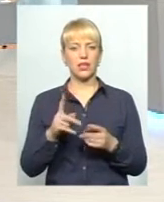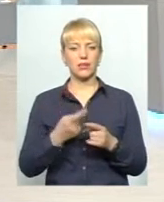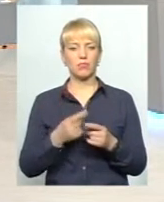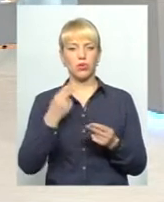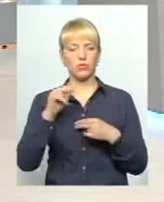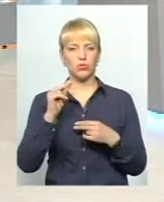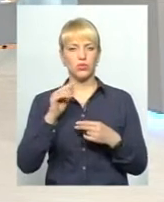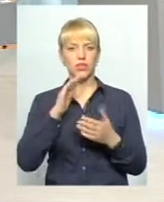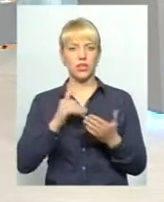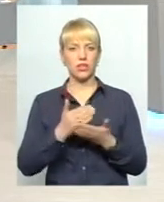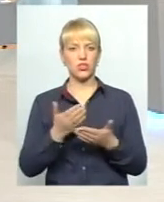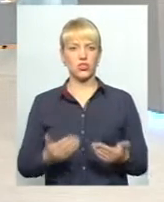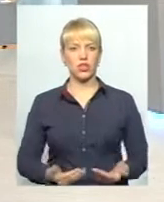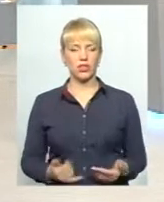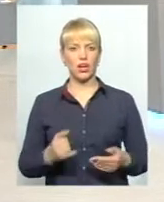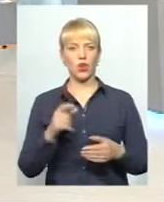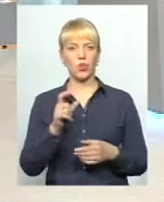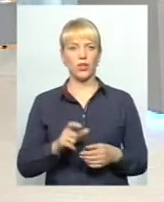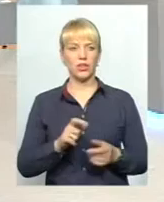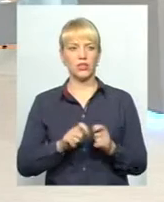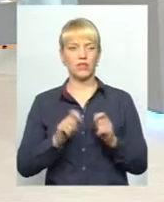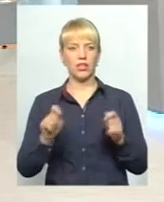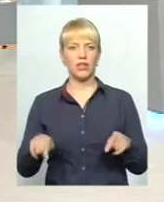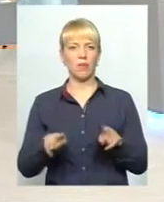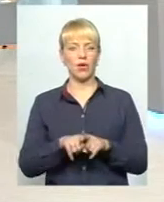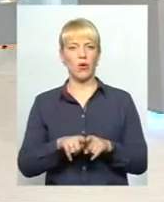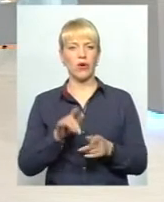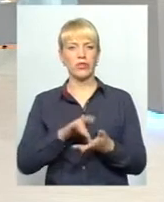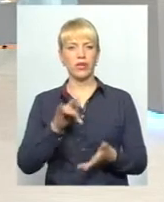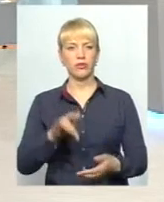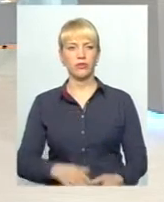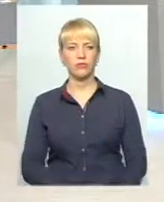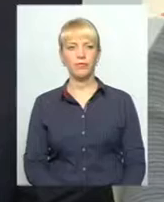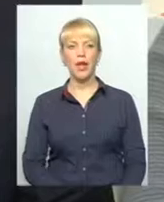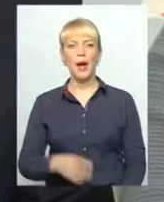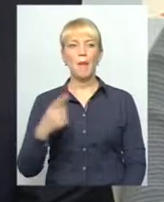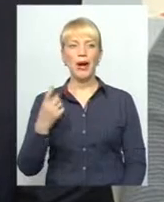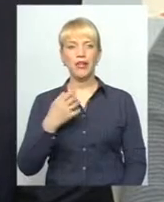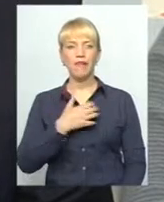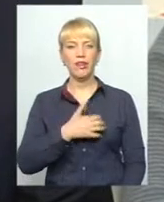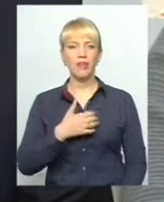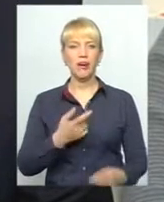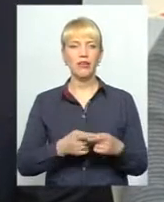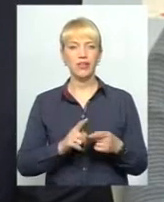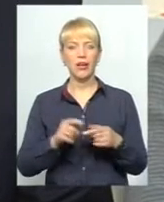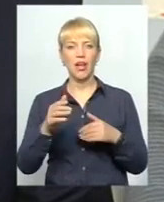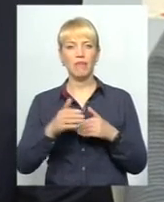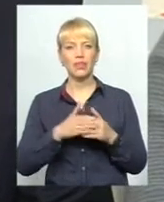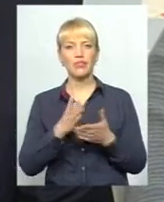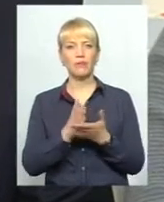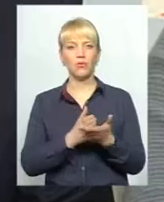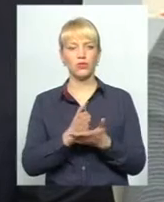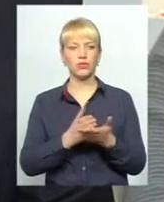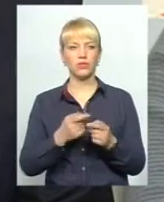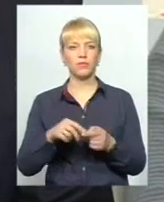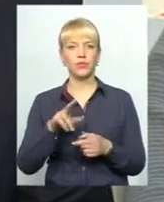якість життя людини з відкриттям такого центру? Перше і саме важливе – це наближення послуги до